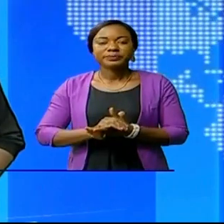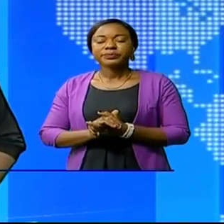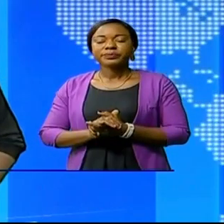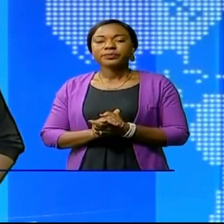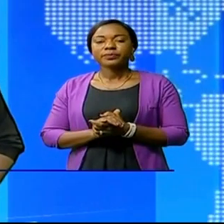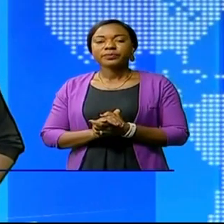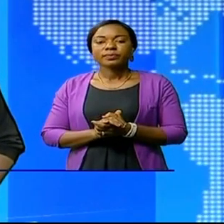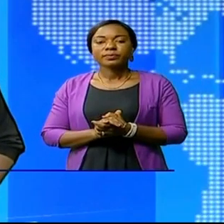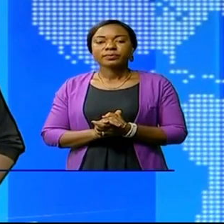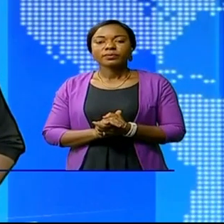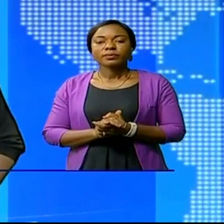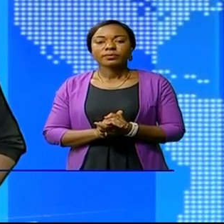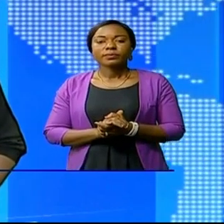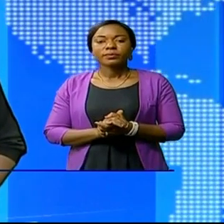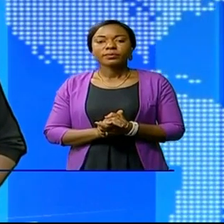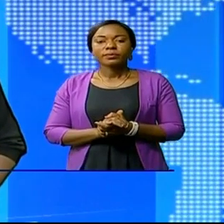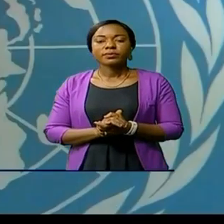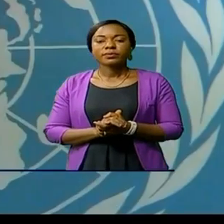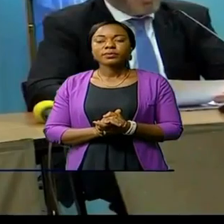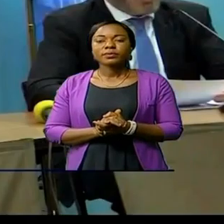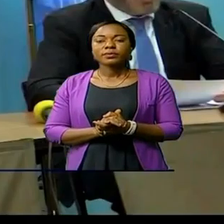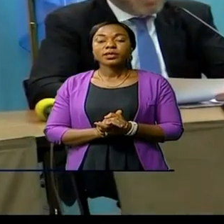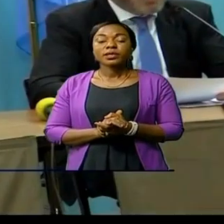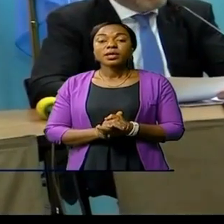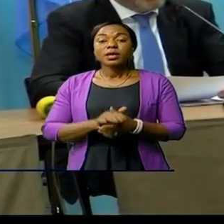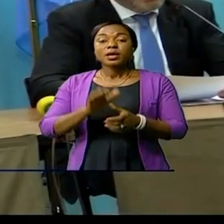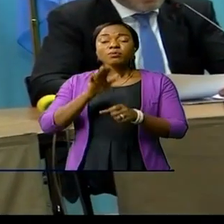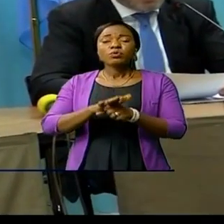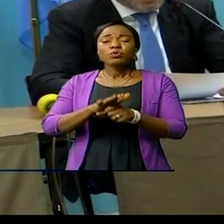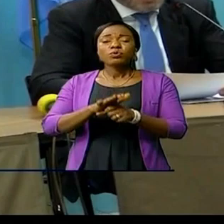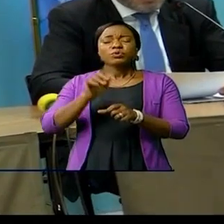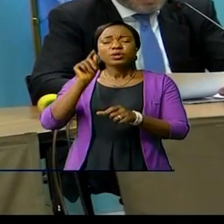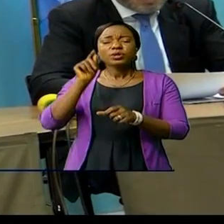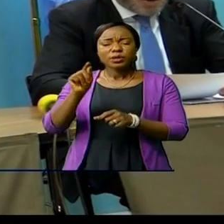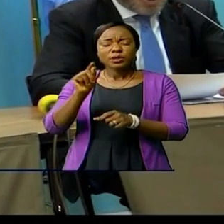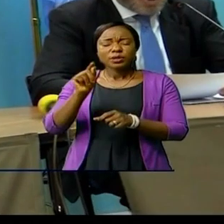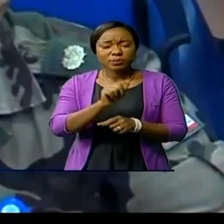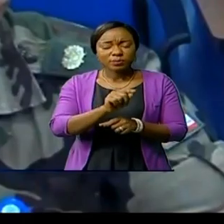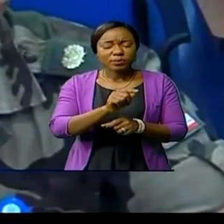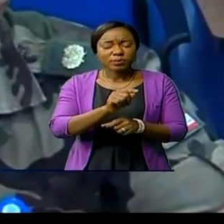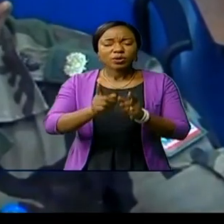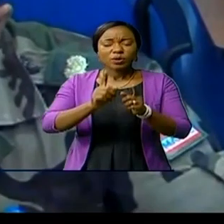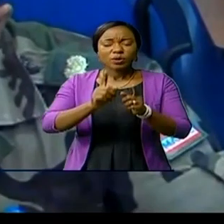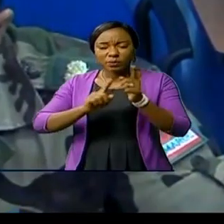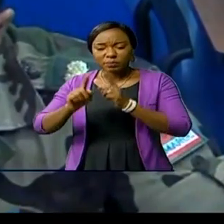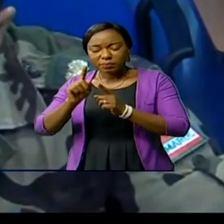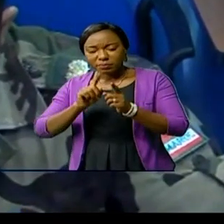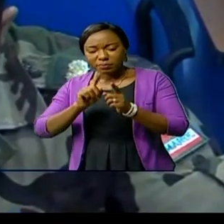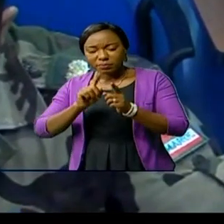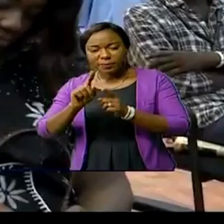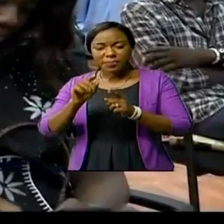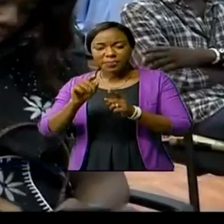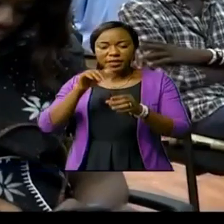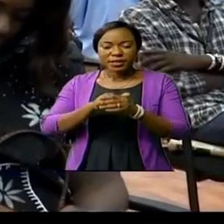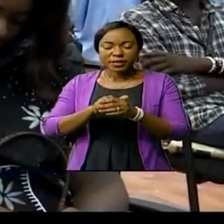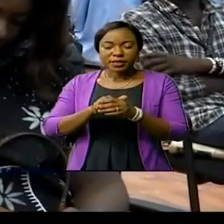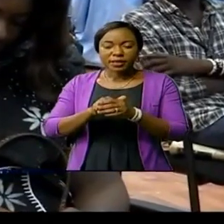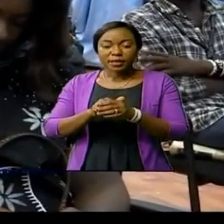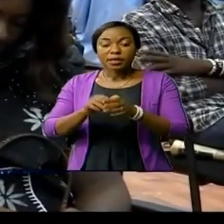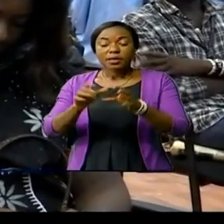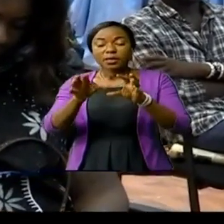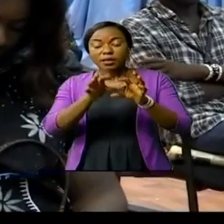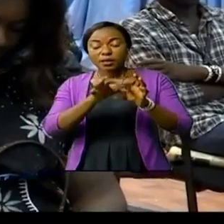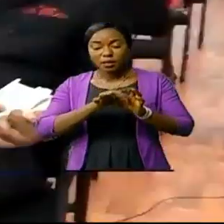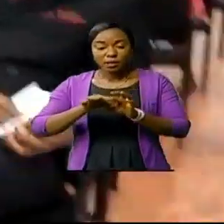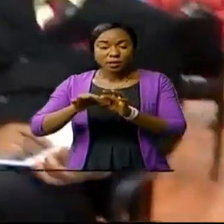de Serge Merlin Matta. Plusieurs points ont été abordés au cours de cette conférence de presse bimensuelle de la Monisco. Dans la foulée,